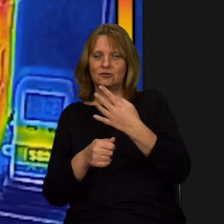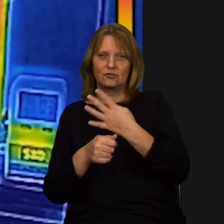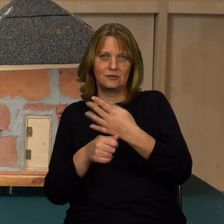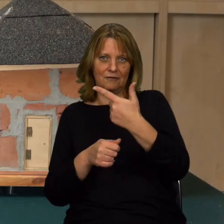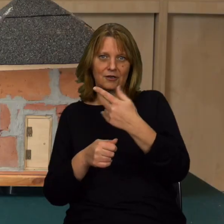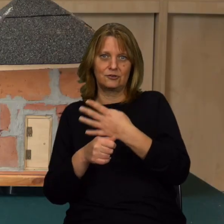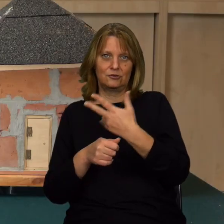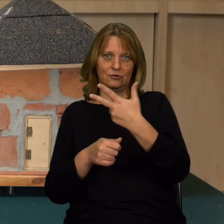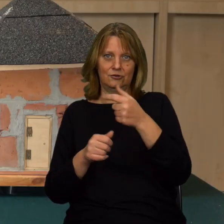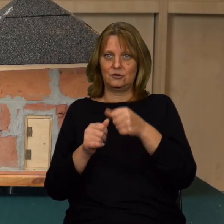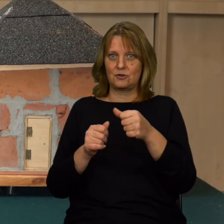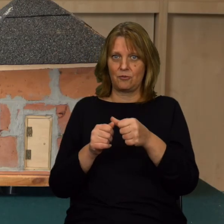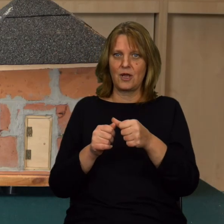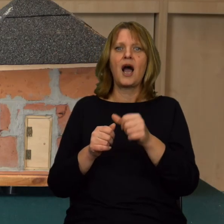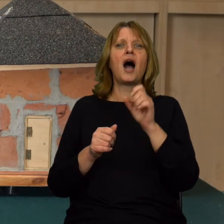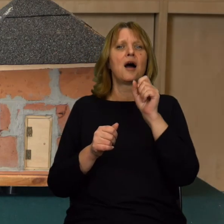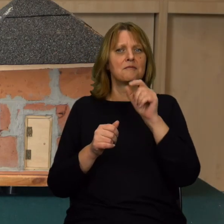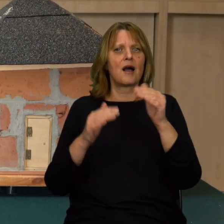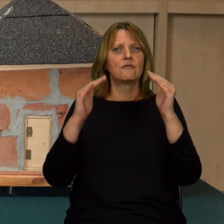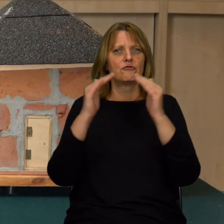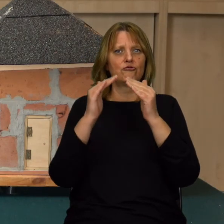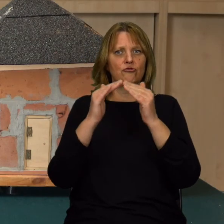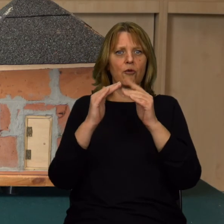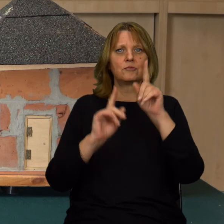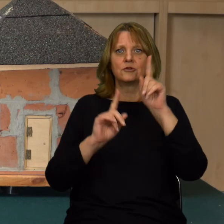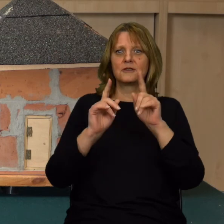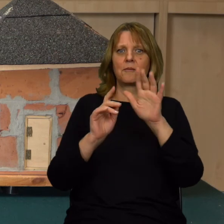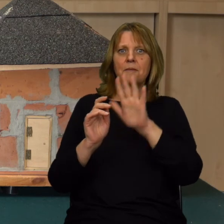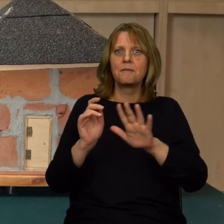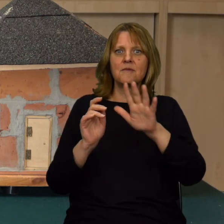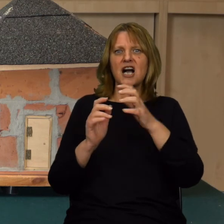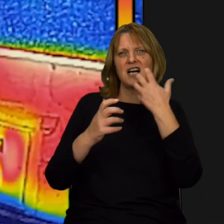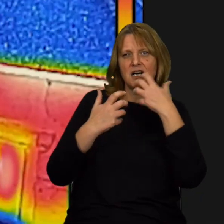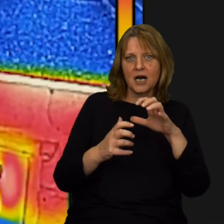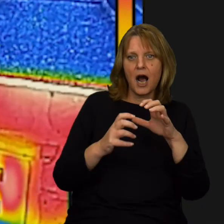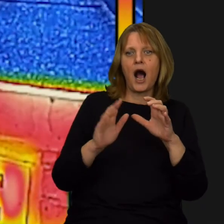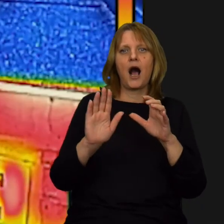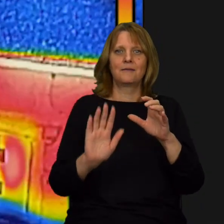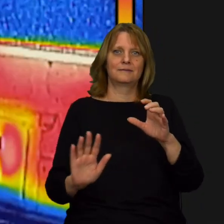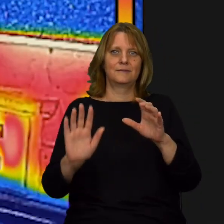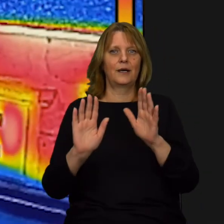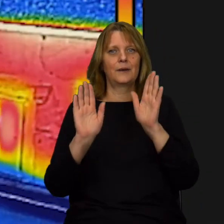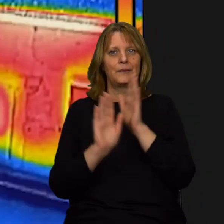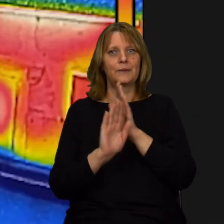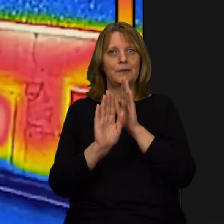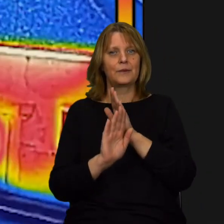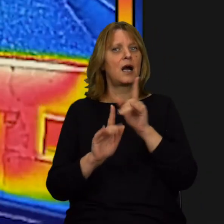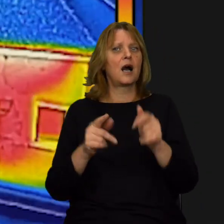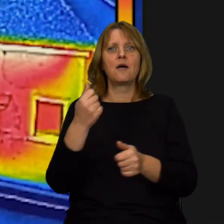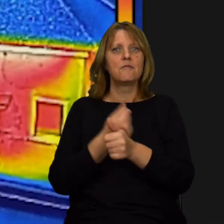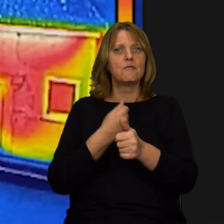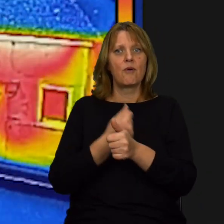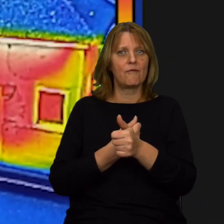-43 stopnie. Są oczywiście miejsca w domach, które są bardziej rozgrzane i są miejsca, które są chłodniejsze.